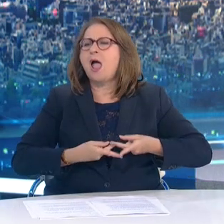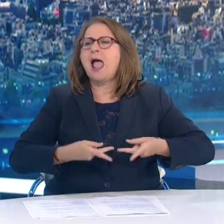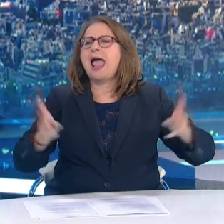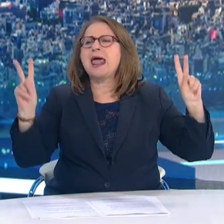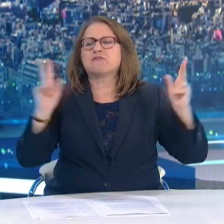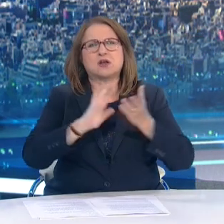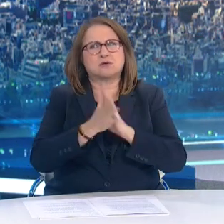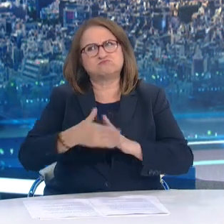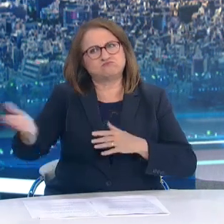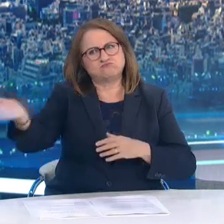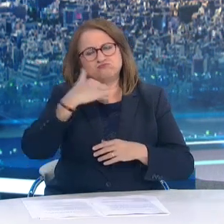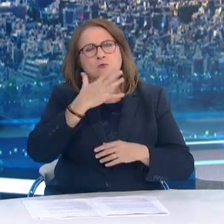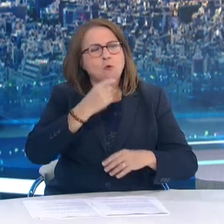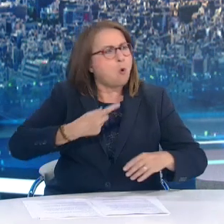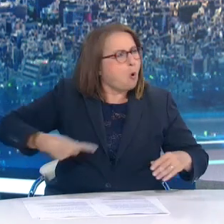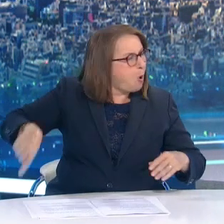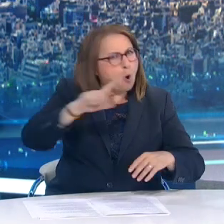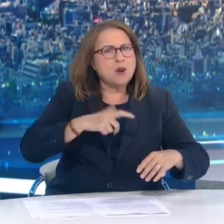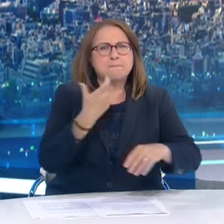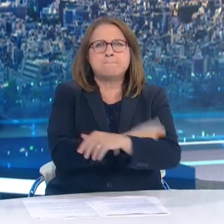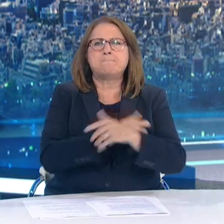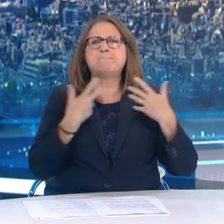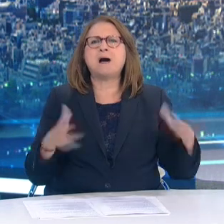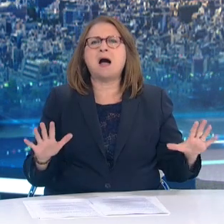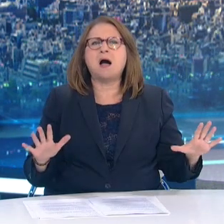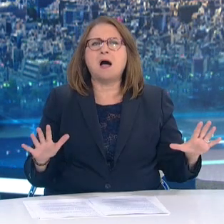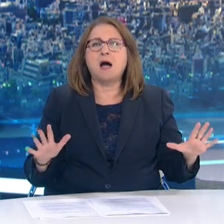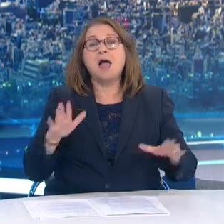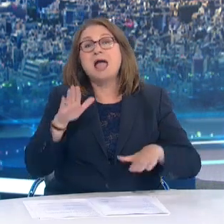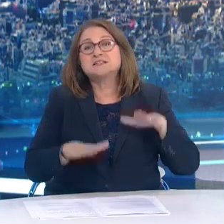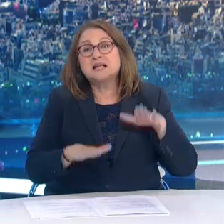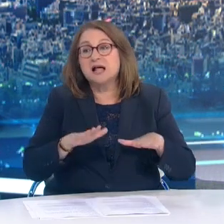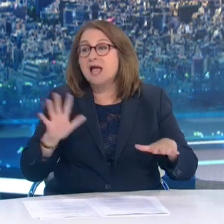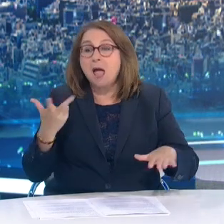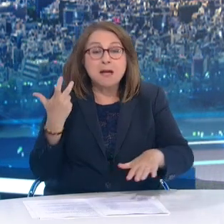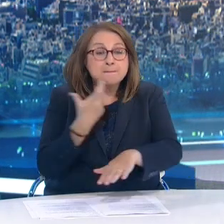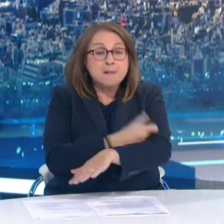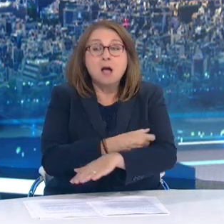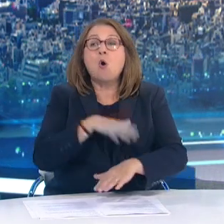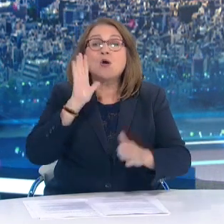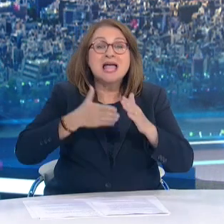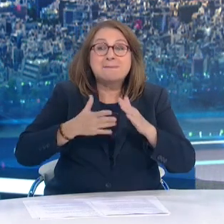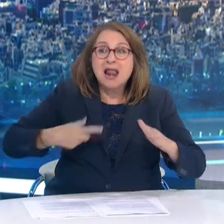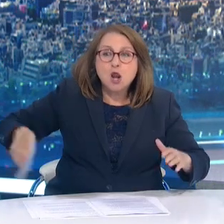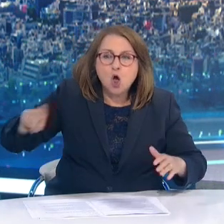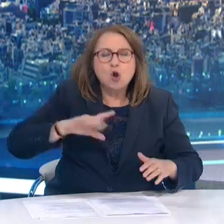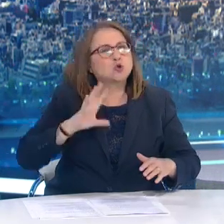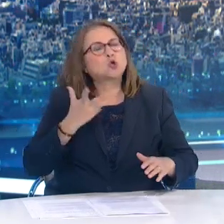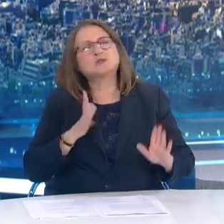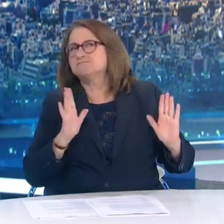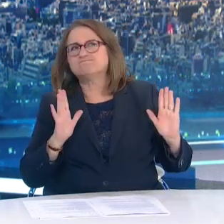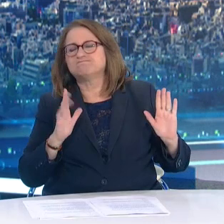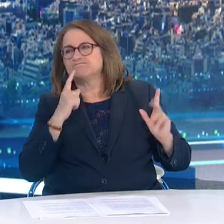χώρος με ειδική αναφορά για το αν είναι εμβολιασμένο και το προσωπικό της επιχείρησης Άλλο ερώτημα Πώς θα καλύπτονται οι